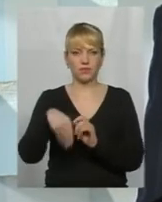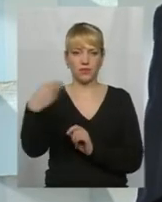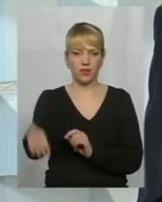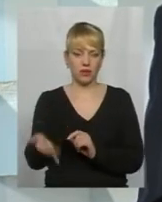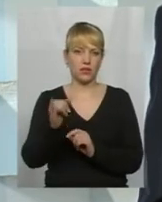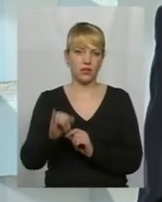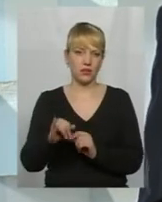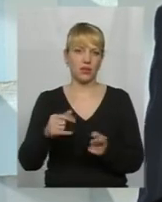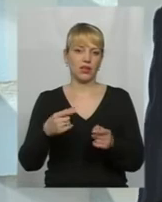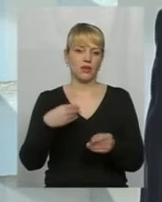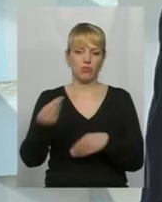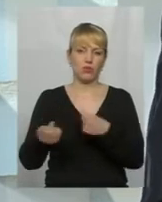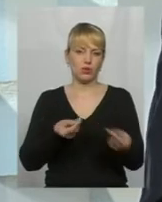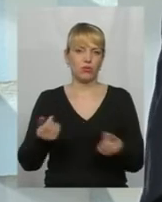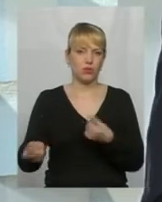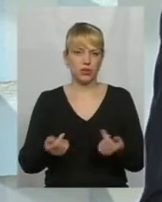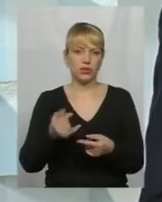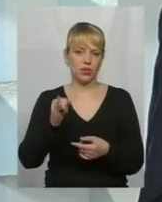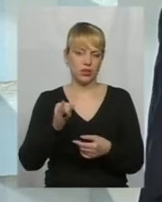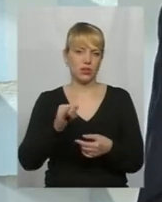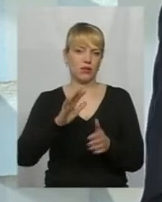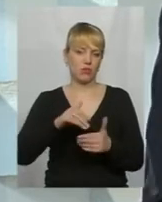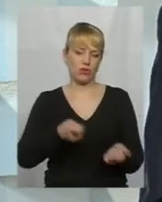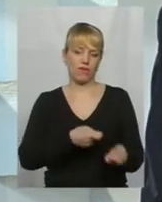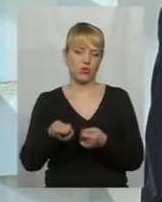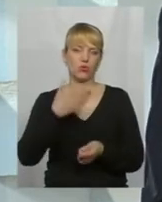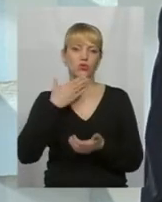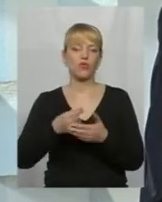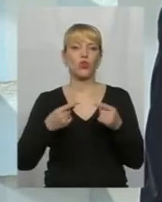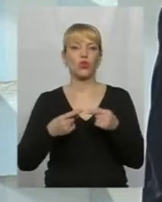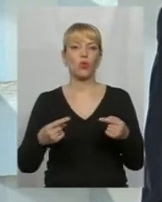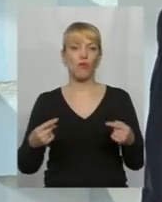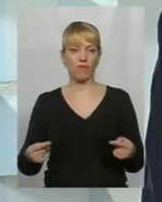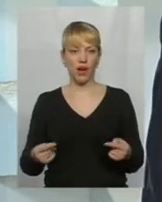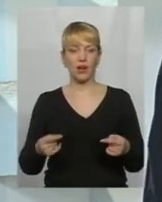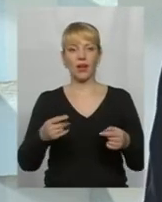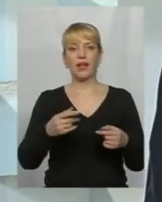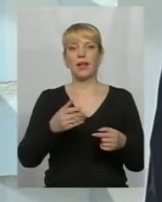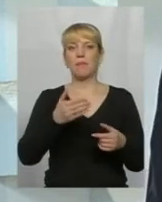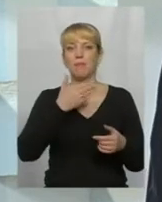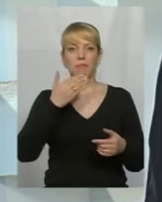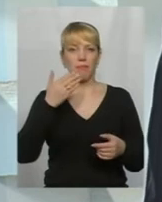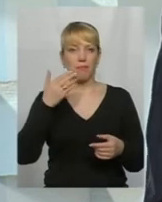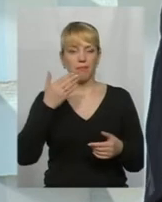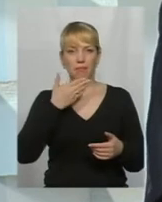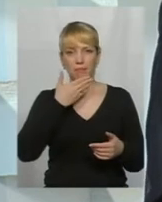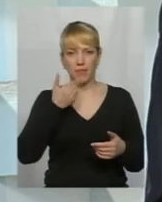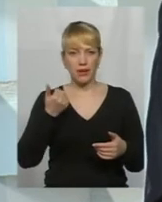платять одному, другому, третьому митнику, і везуть ці товари нерозмитними, контрабандно.